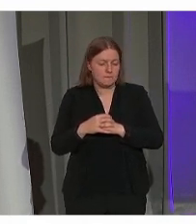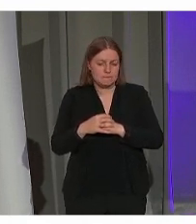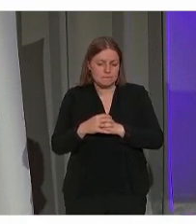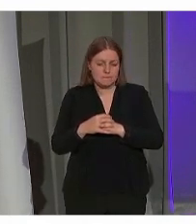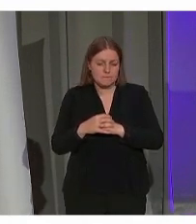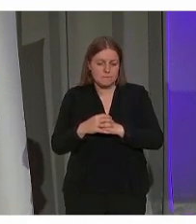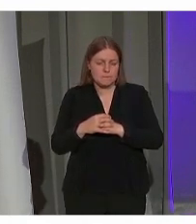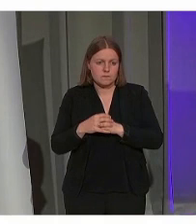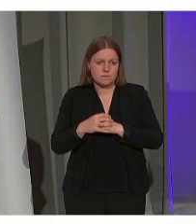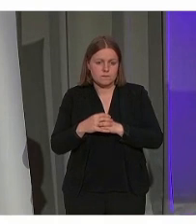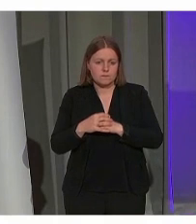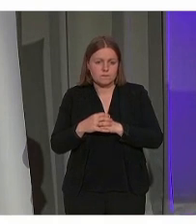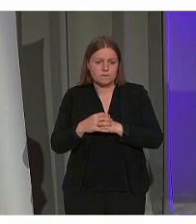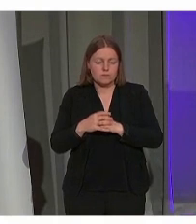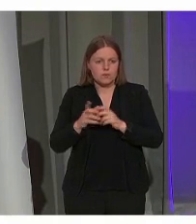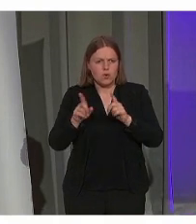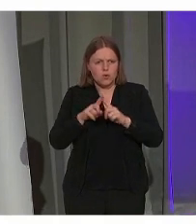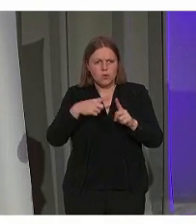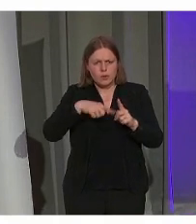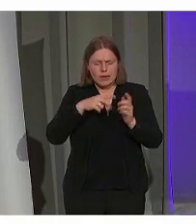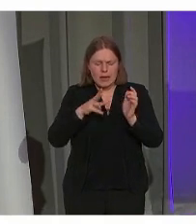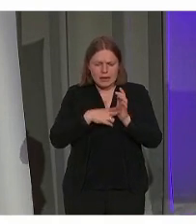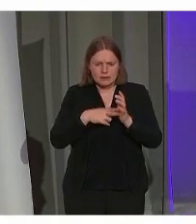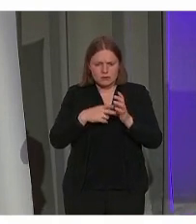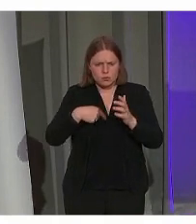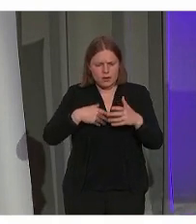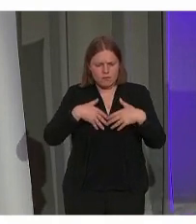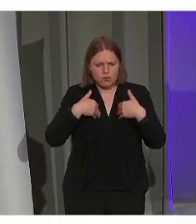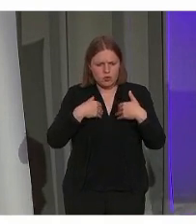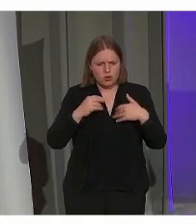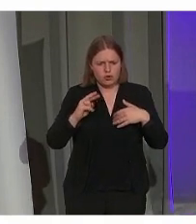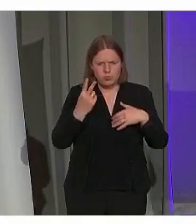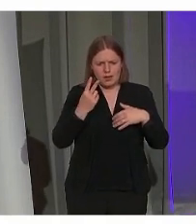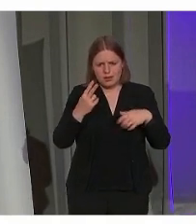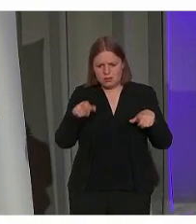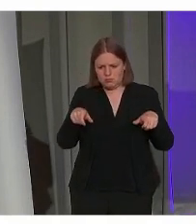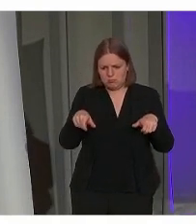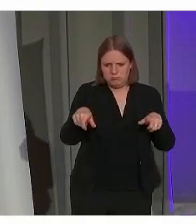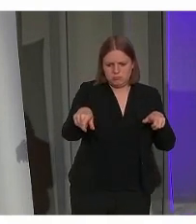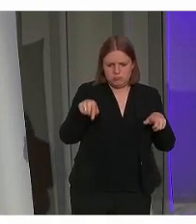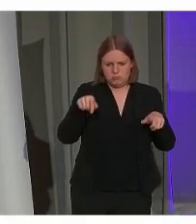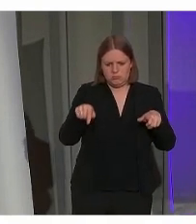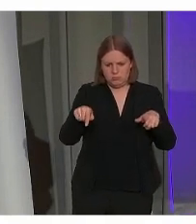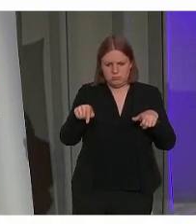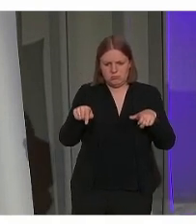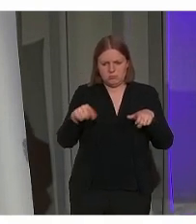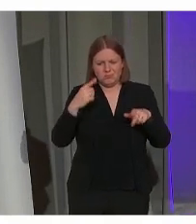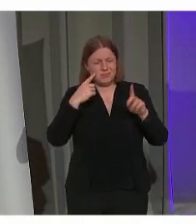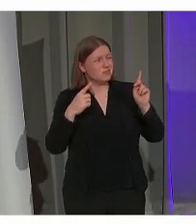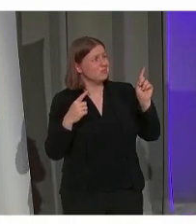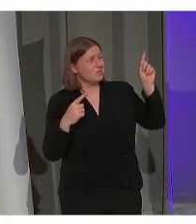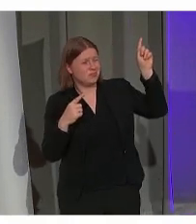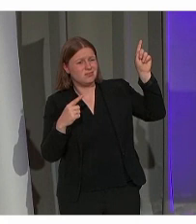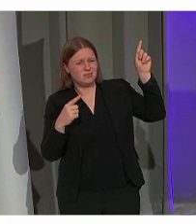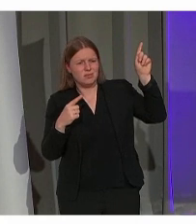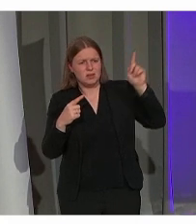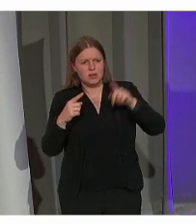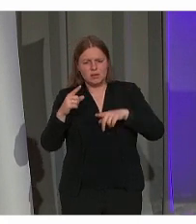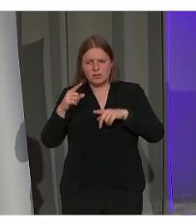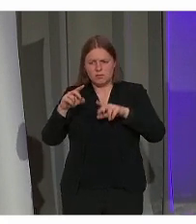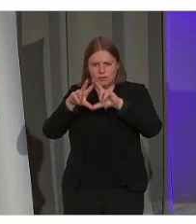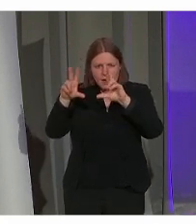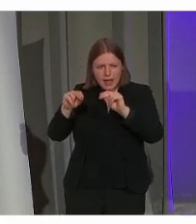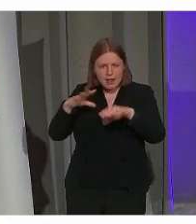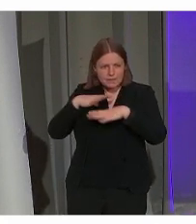Die discussie gaat verder, maar we zijn wel heel hard overtuigd dat we daar de tweede discussie bovenop moeten leggen, en dat is wat er hier bovenaan staat, het vertellen aan